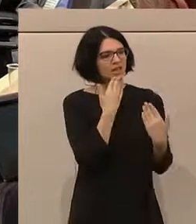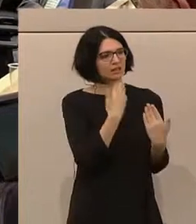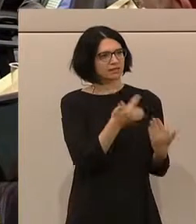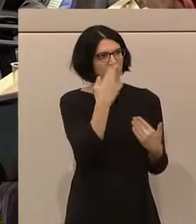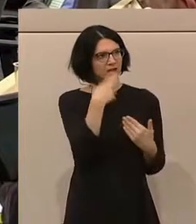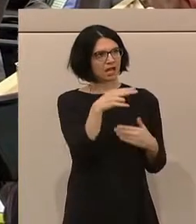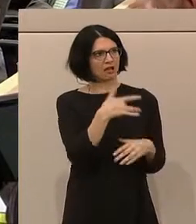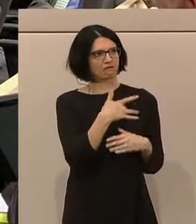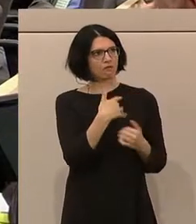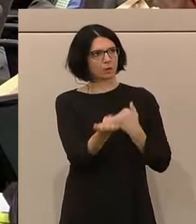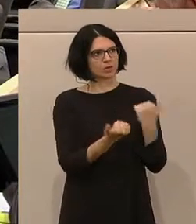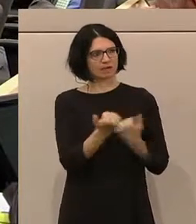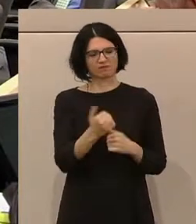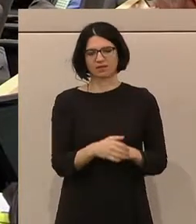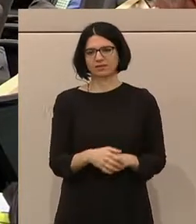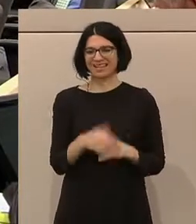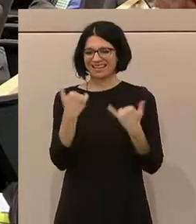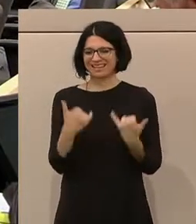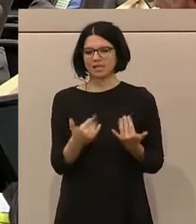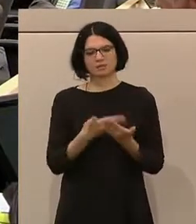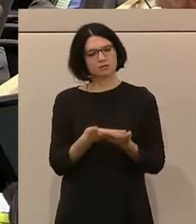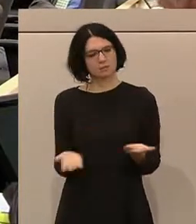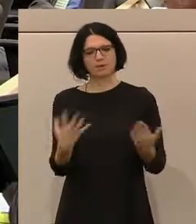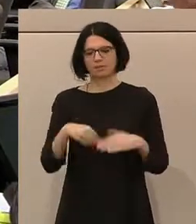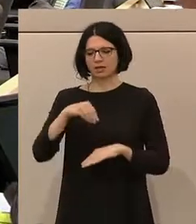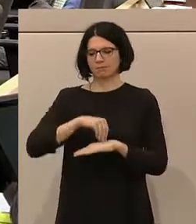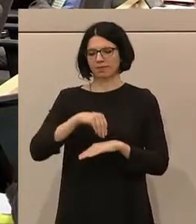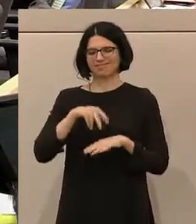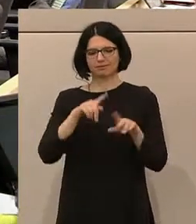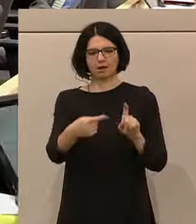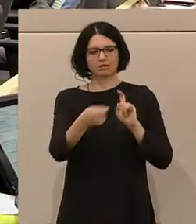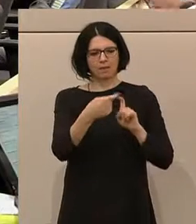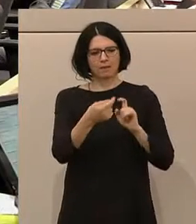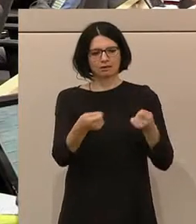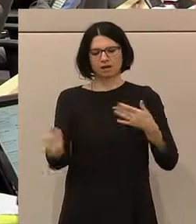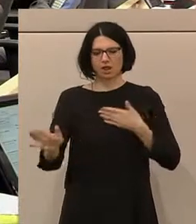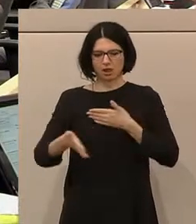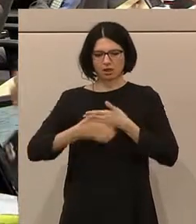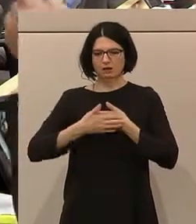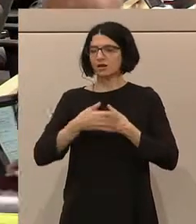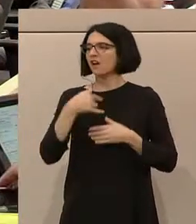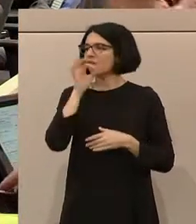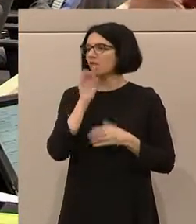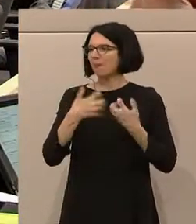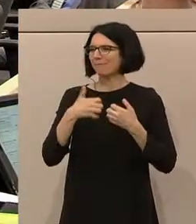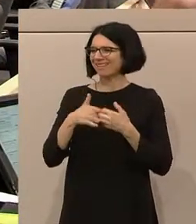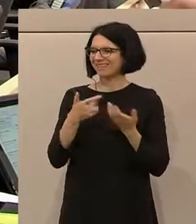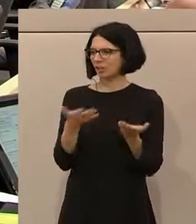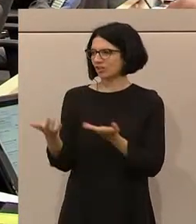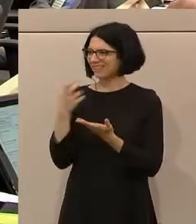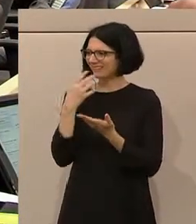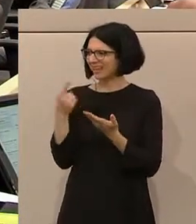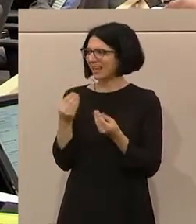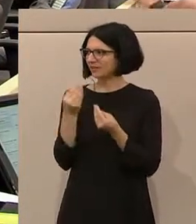Es ist nun niemand mehr zu Wort gemeldet, somit ist die Debatte geschlossen. Wünscht die Frau Berichterstatterin das